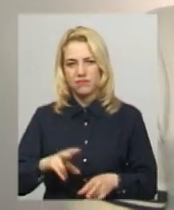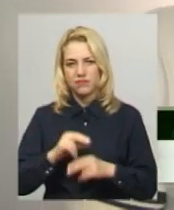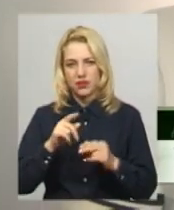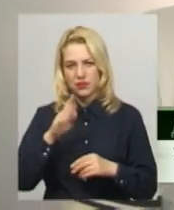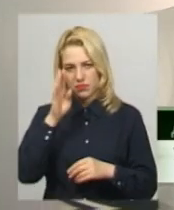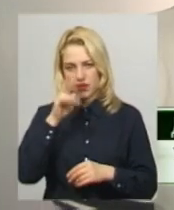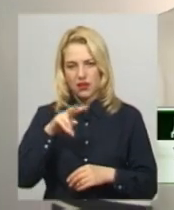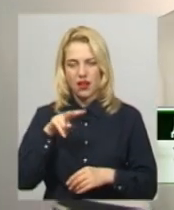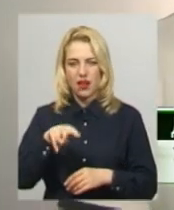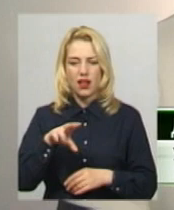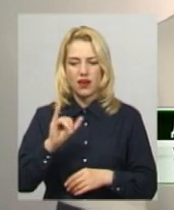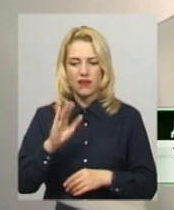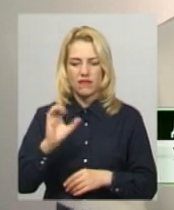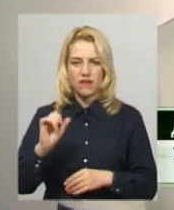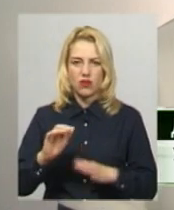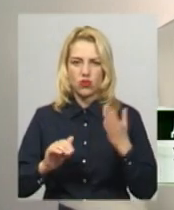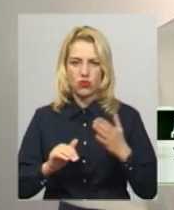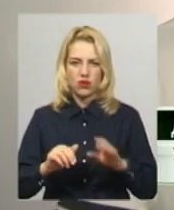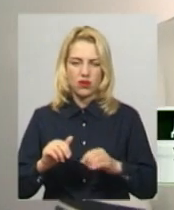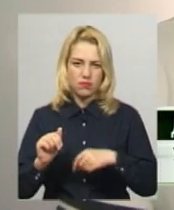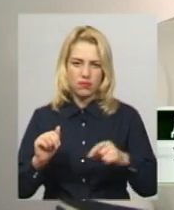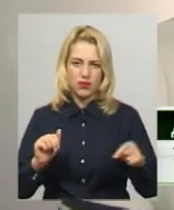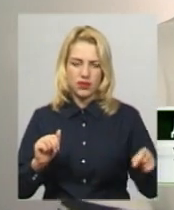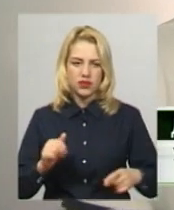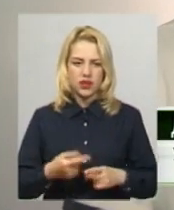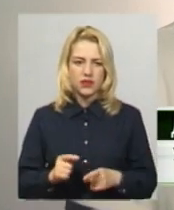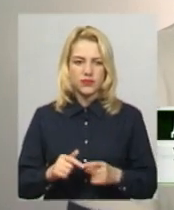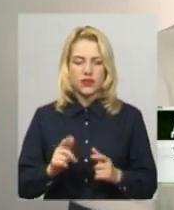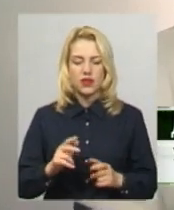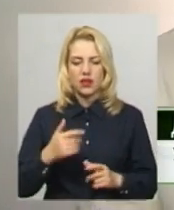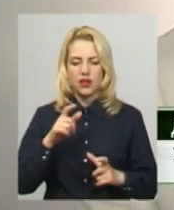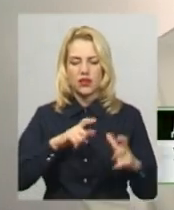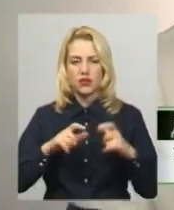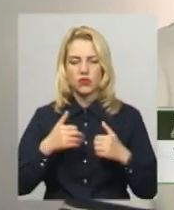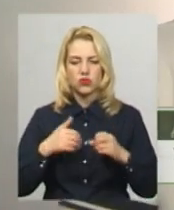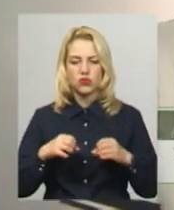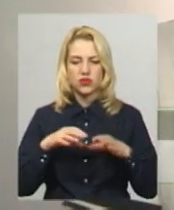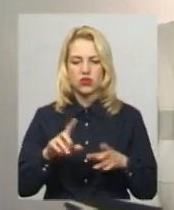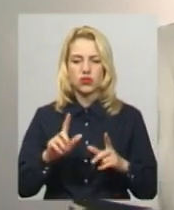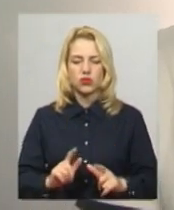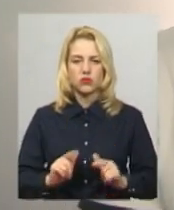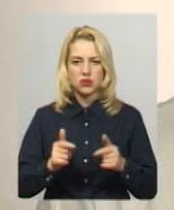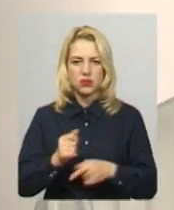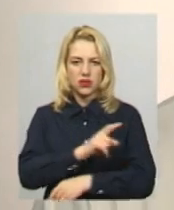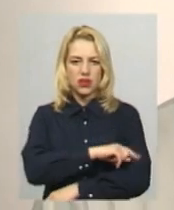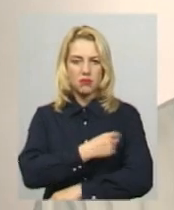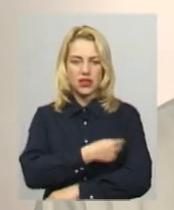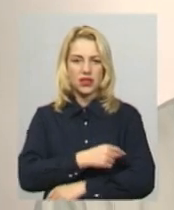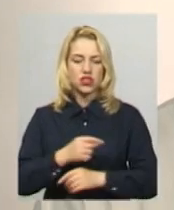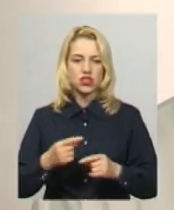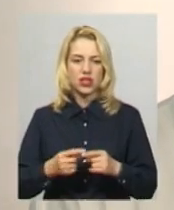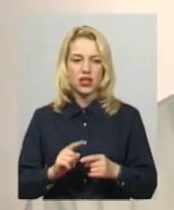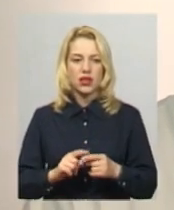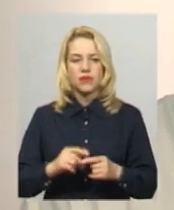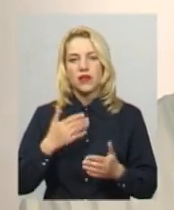я обрав четвертим предметом для ЗНО, лише для того, щоб вступити на медичний, або біологія, або хімія. Оцінюю знання